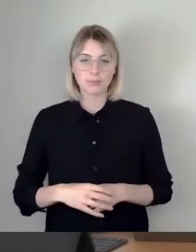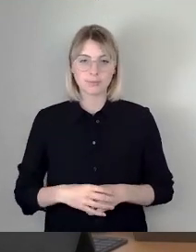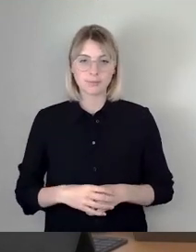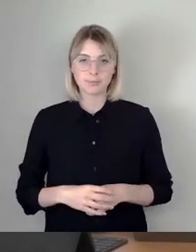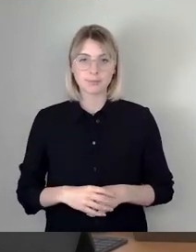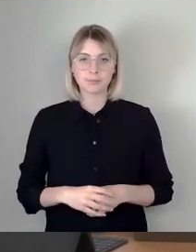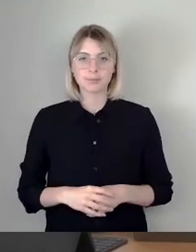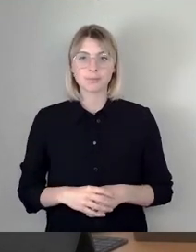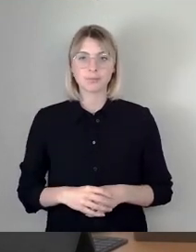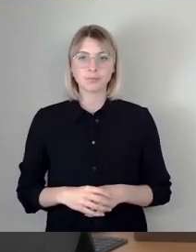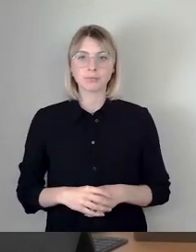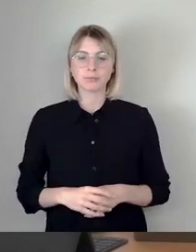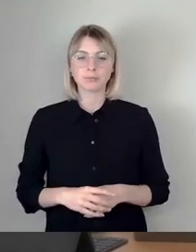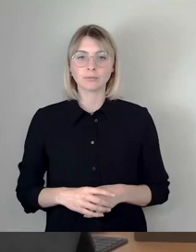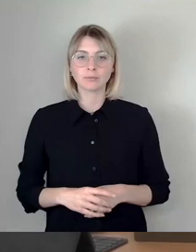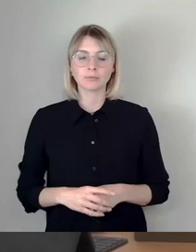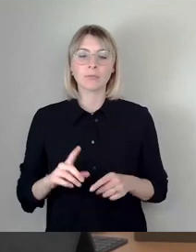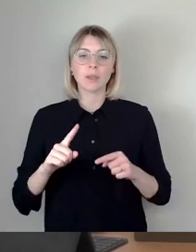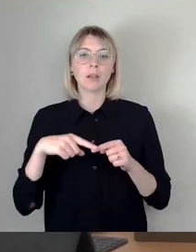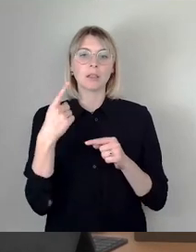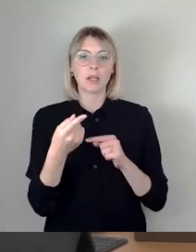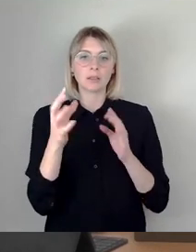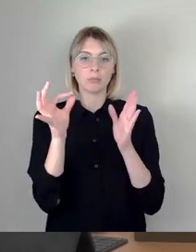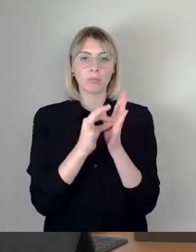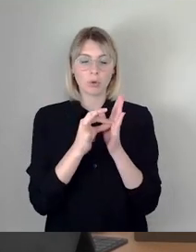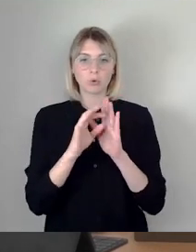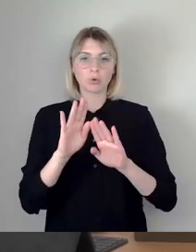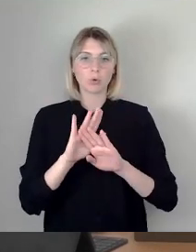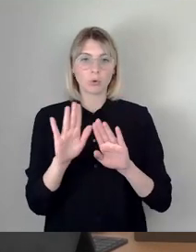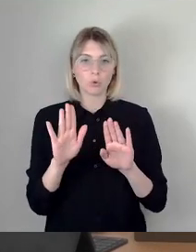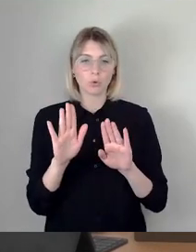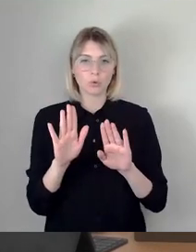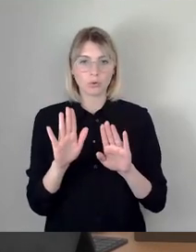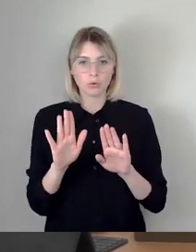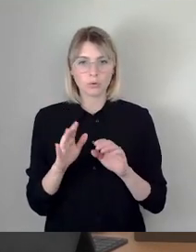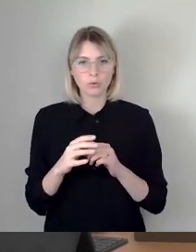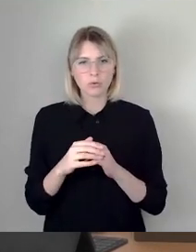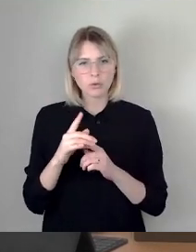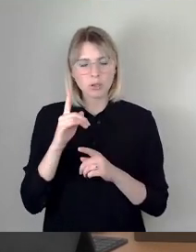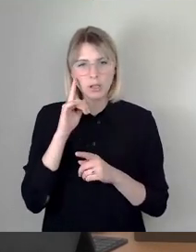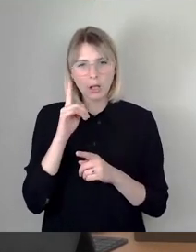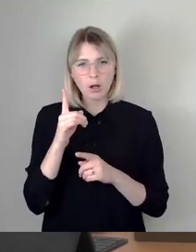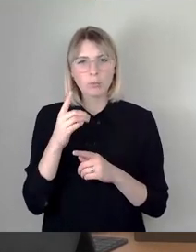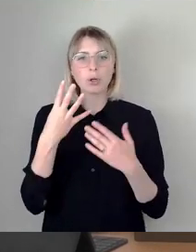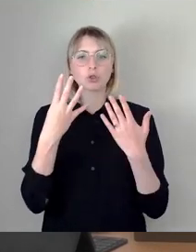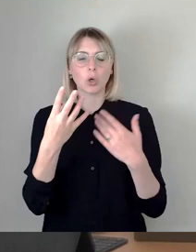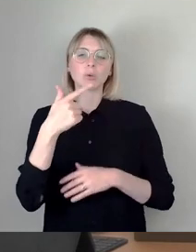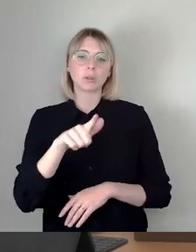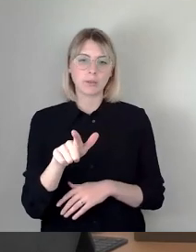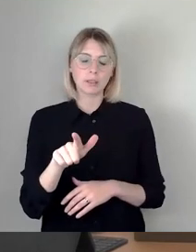kommen zum nächsten Punkt ohne Debatte, das müsste 29 sein.